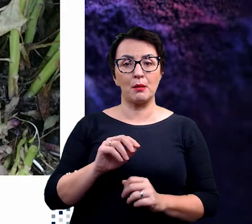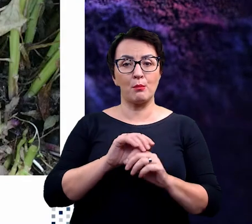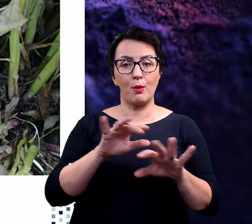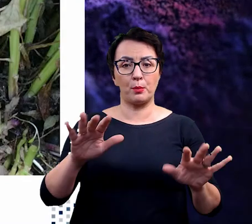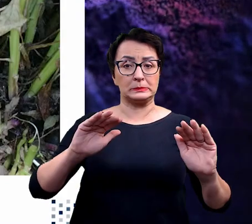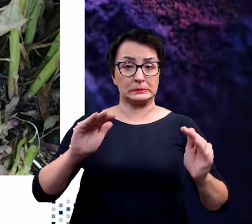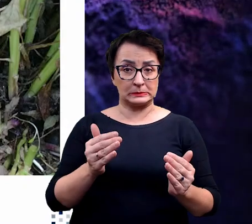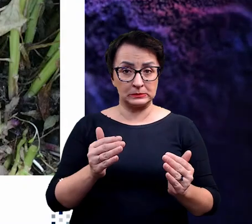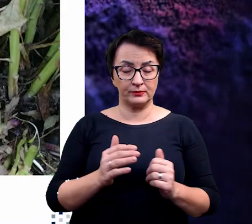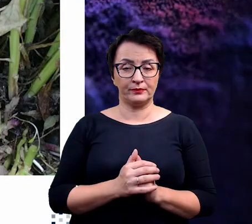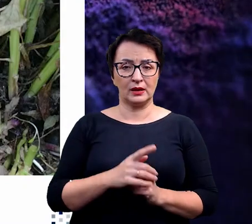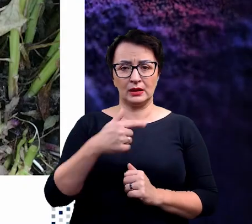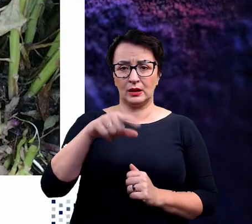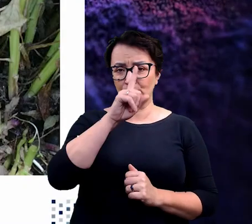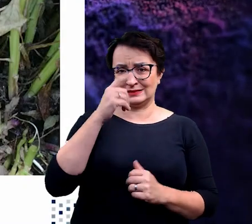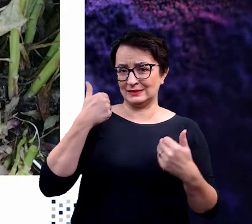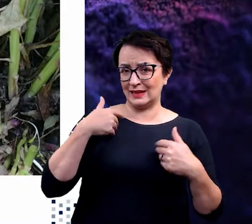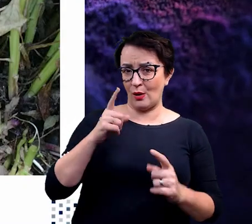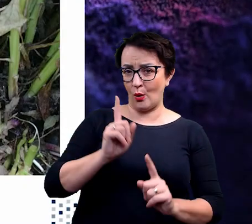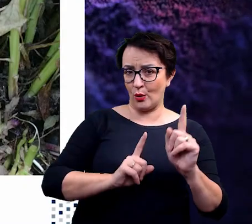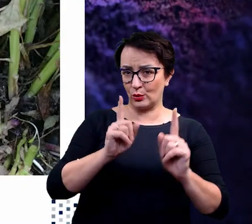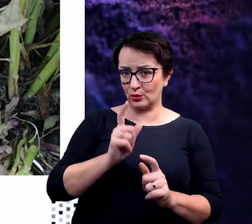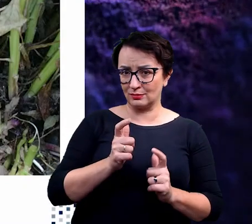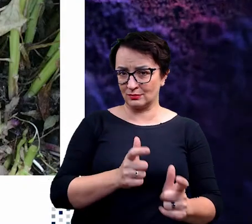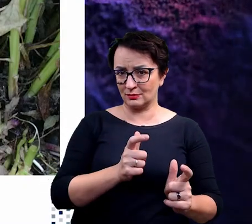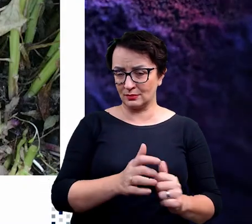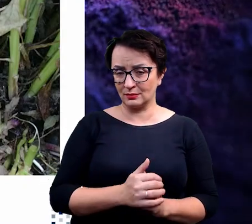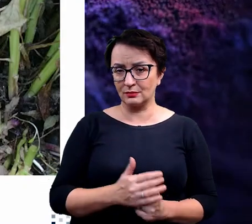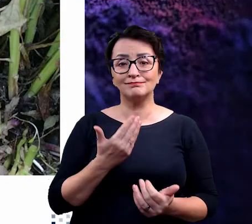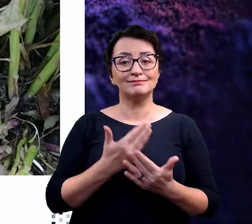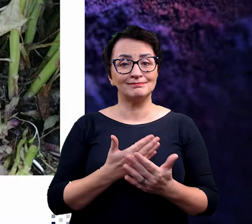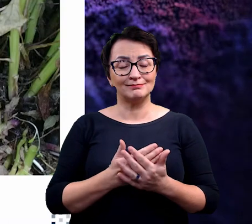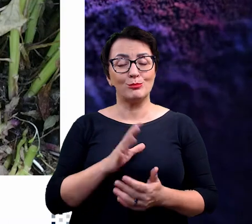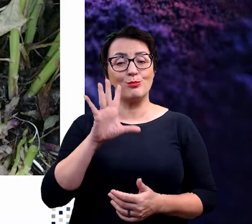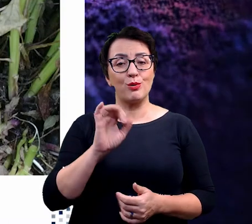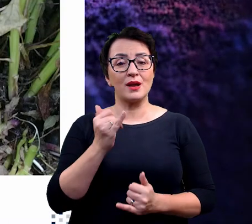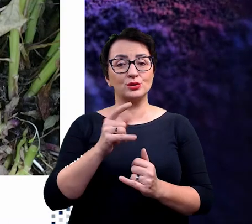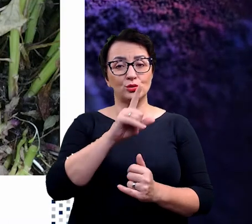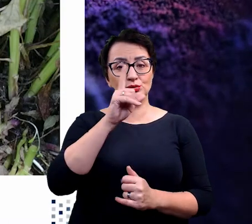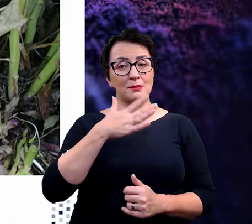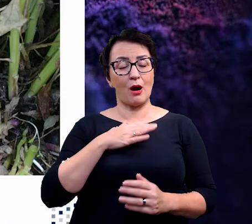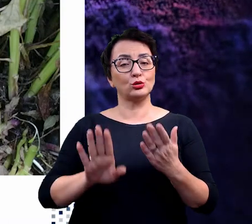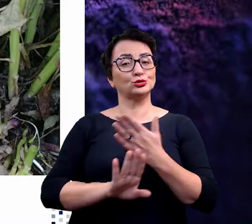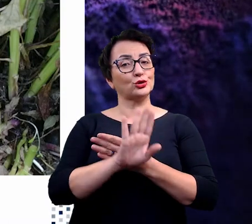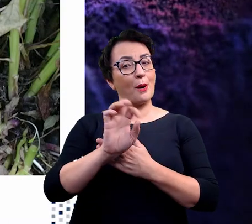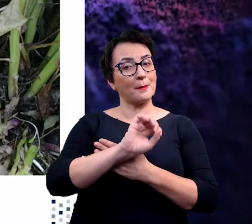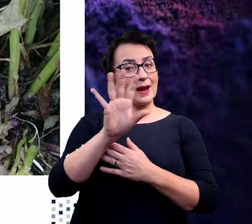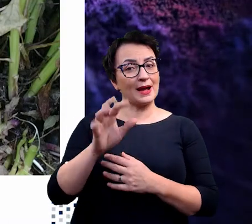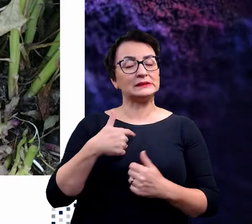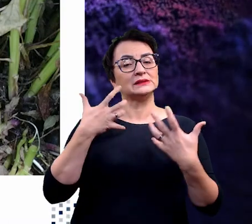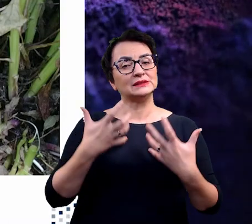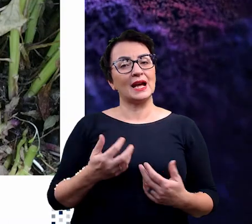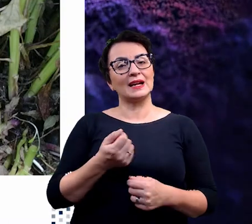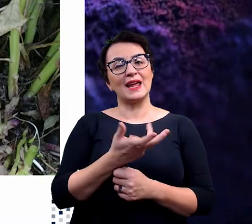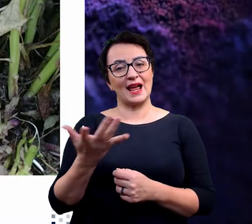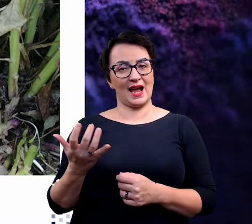popularności. I nikt nie chciał jej hodować w ogrodach. Dlaczego? Dlatego, że z reguły, jeżeli ludzie mają rośliny ozdobne w ogrodzie, to chcą hodować kilka roślin.